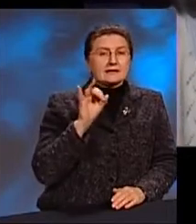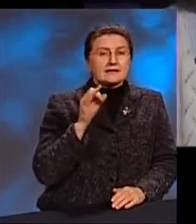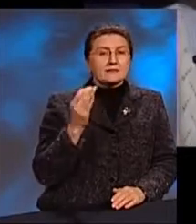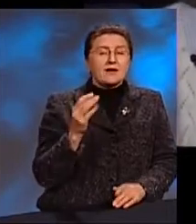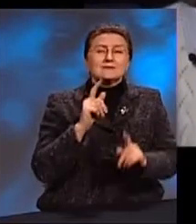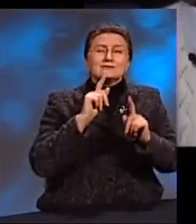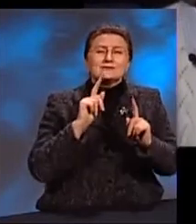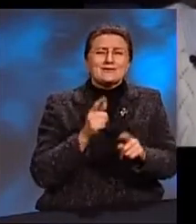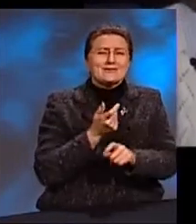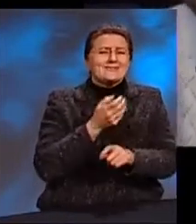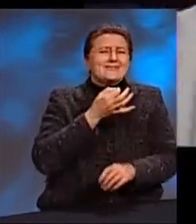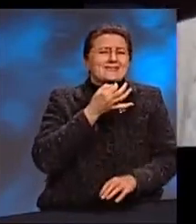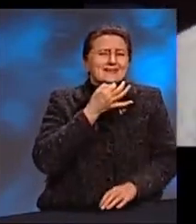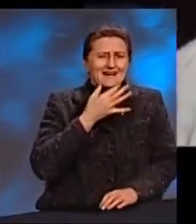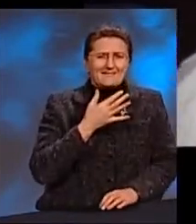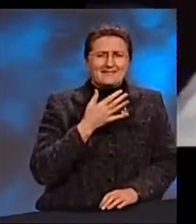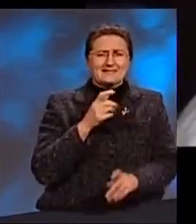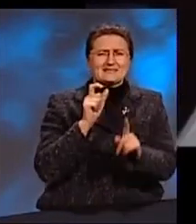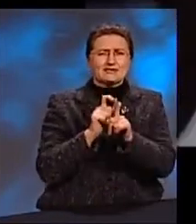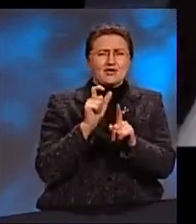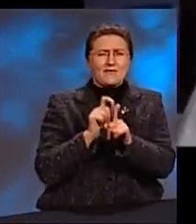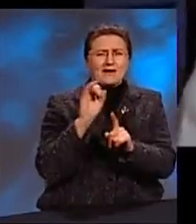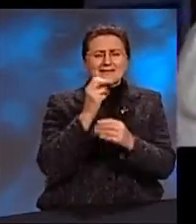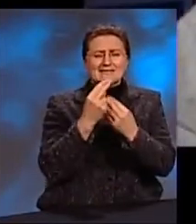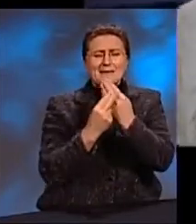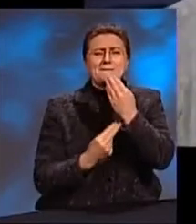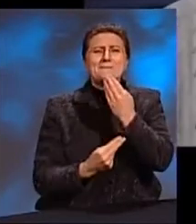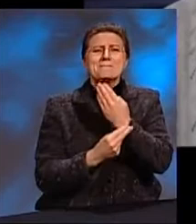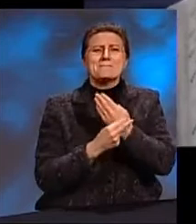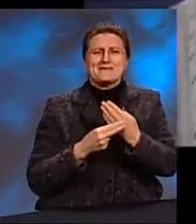ему особенно нравились Нравились слова из Библии